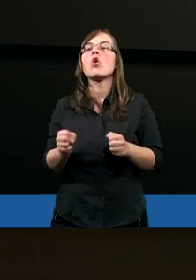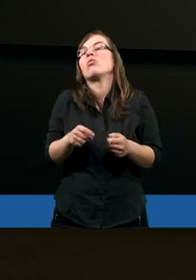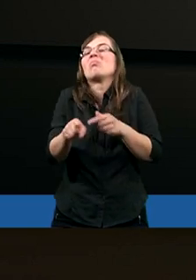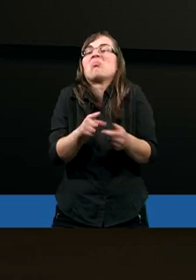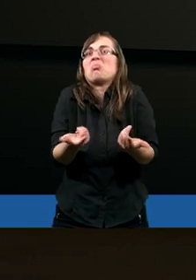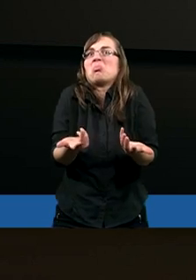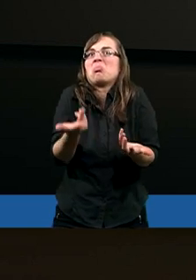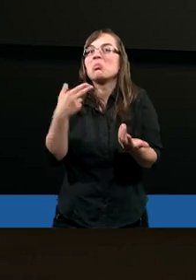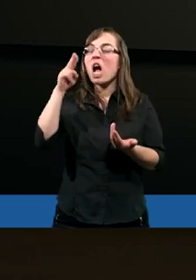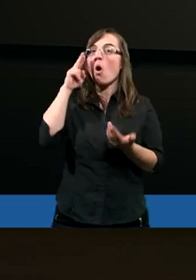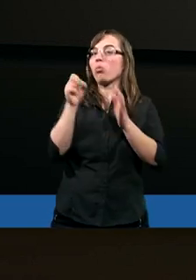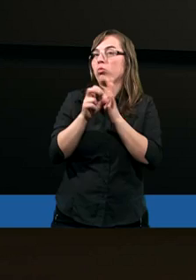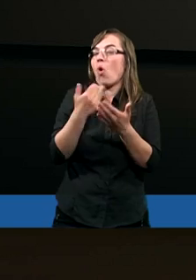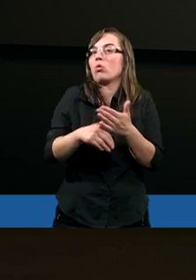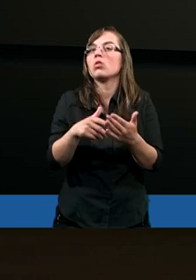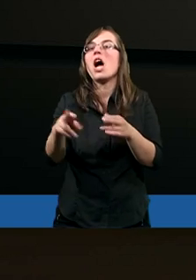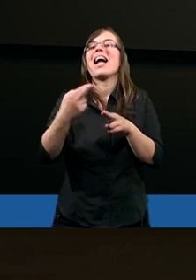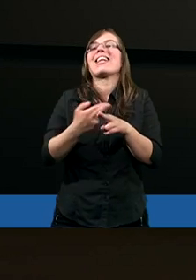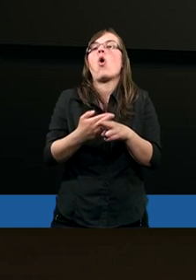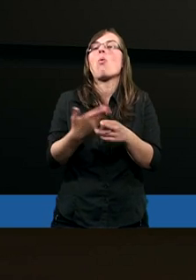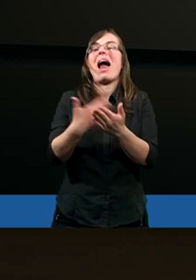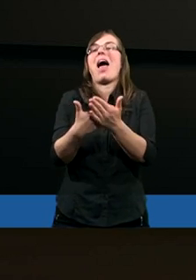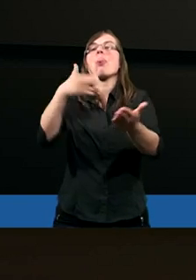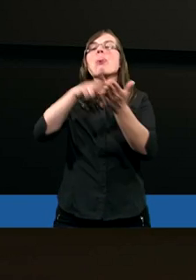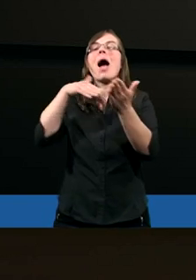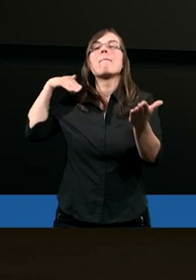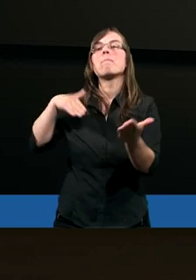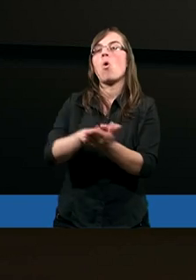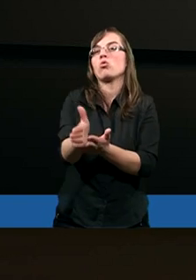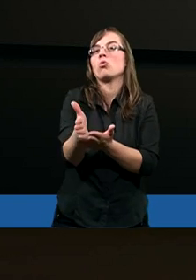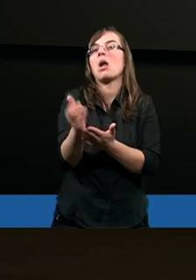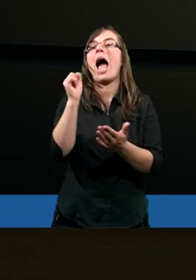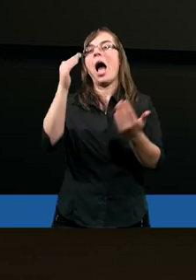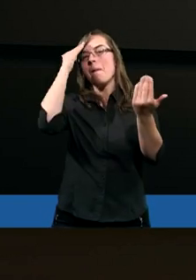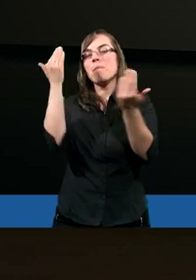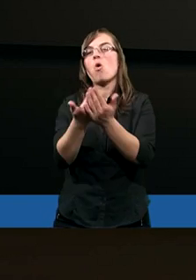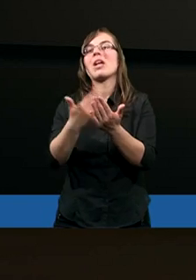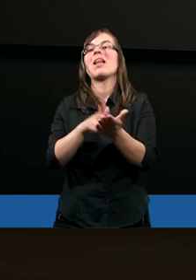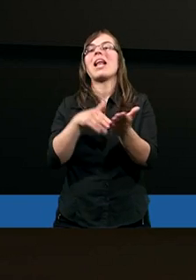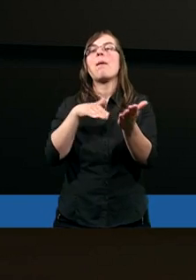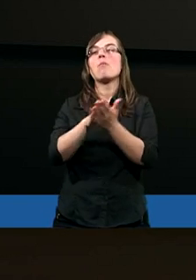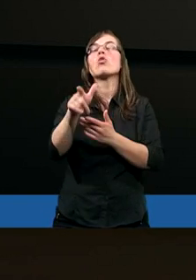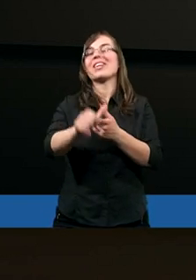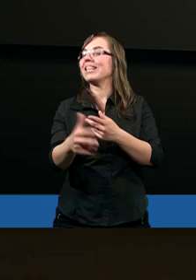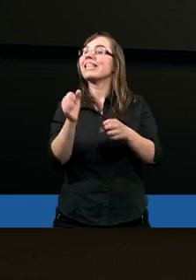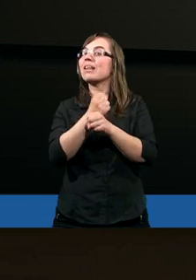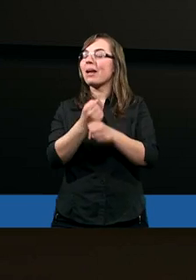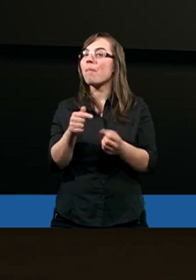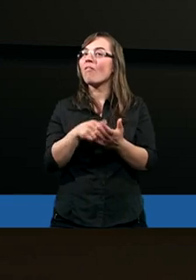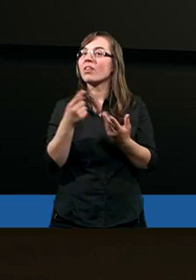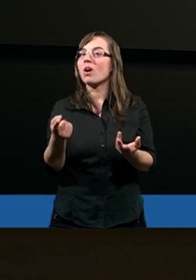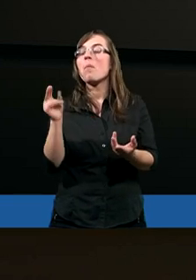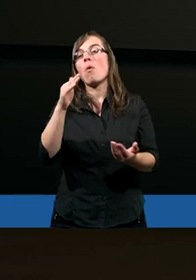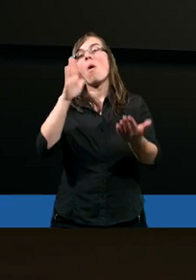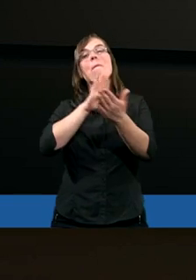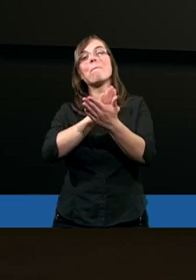się, nie rozumiem do końca, dlaczego cnota jest na początku, ale dlaczego poznanie jest na początku i jestem w stanie zrozumieć. Bo